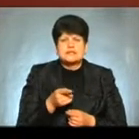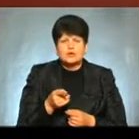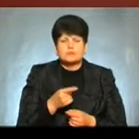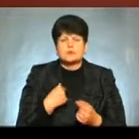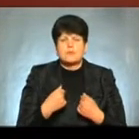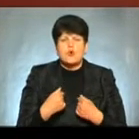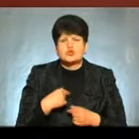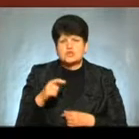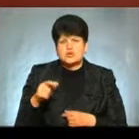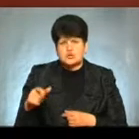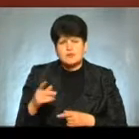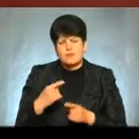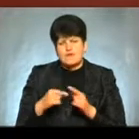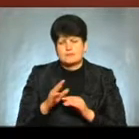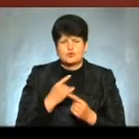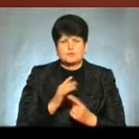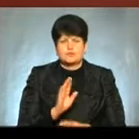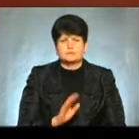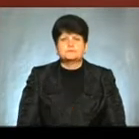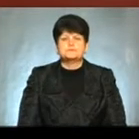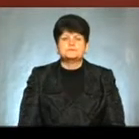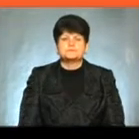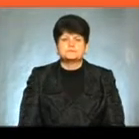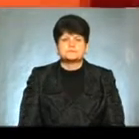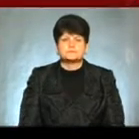постраждалих І одразу ми повернемося в студію